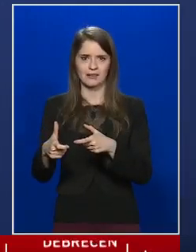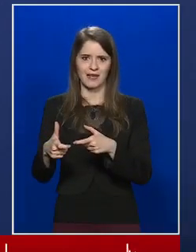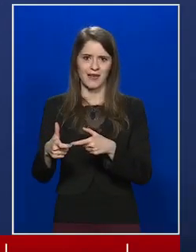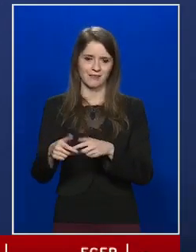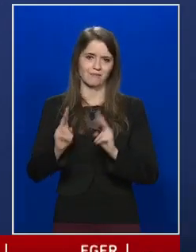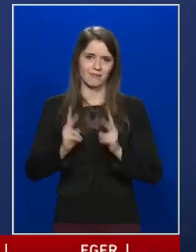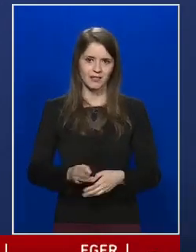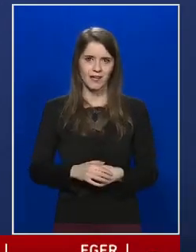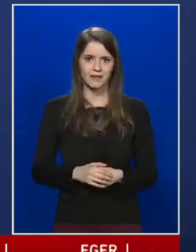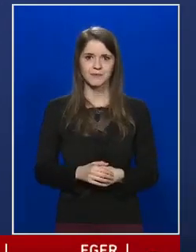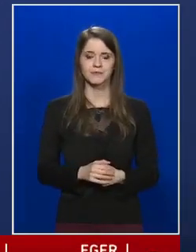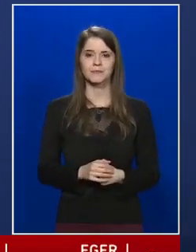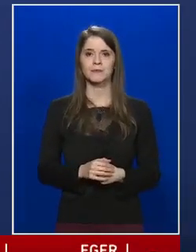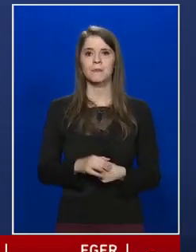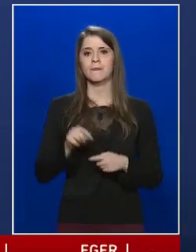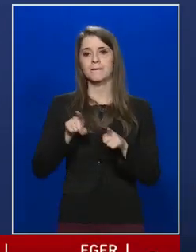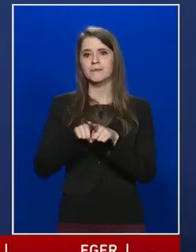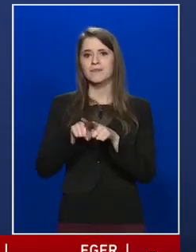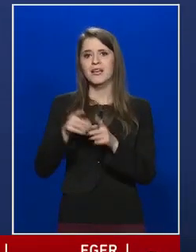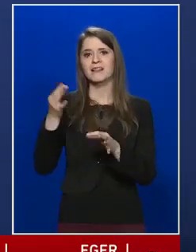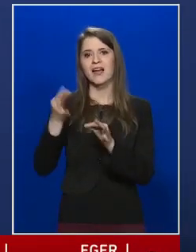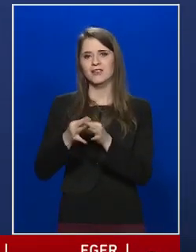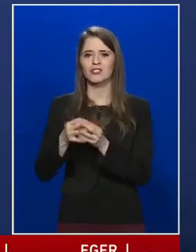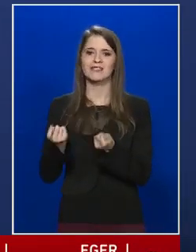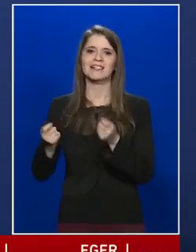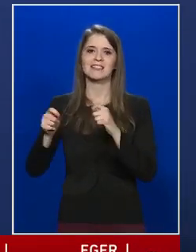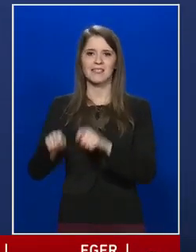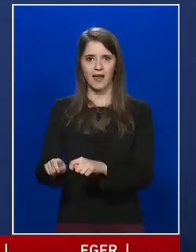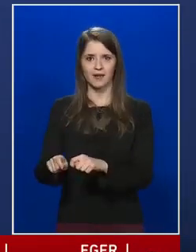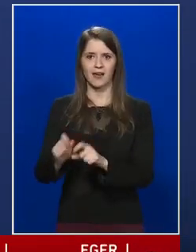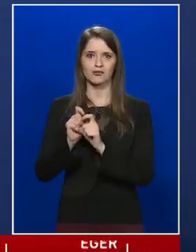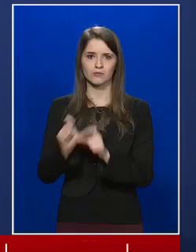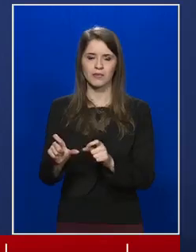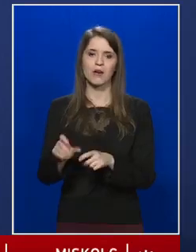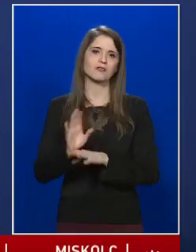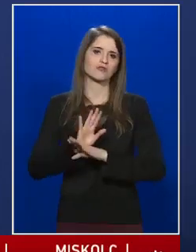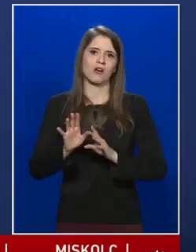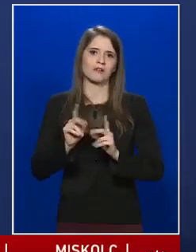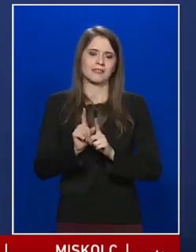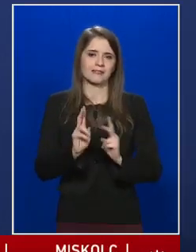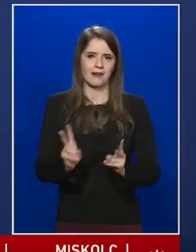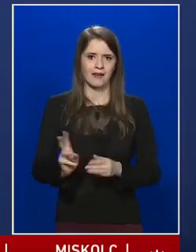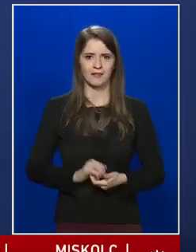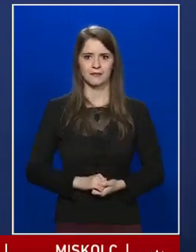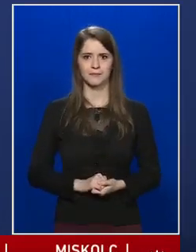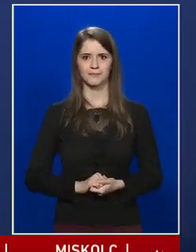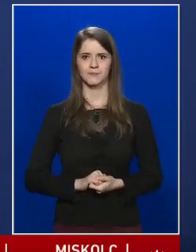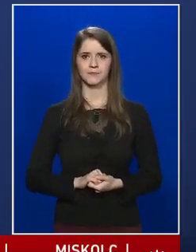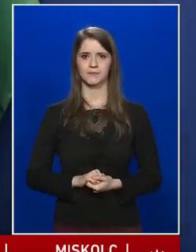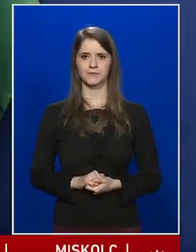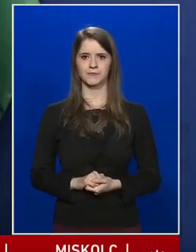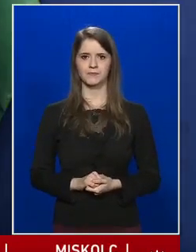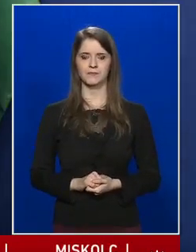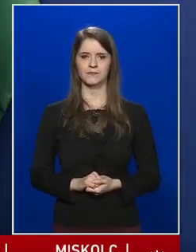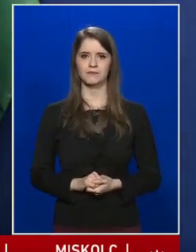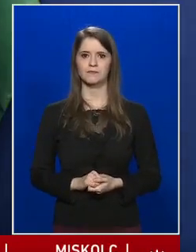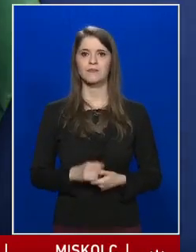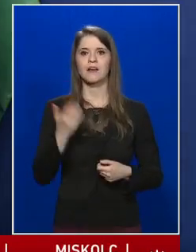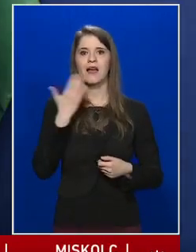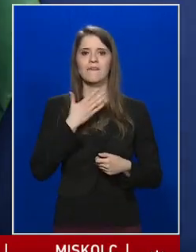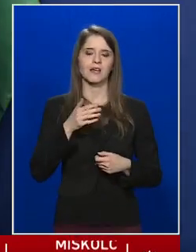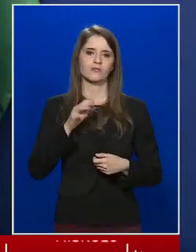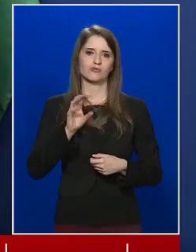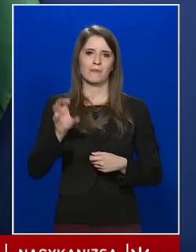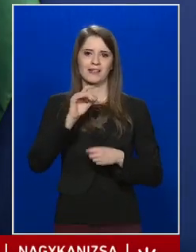mert ennek az esetnek a kizárása csak így módon lehetséges. A Heves